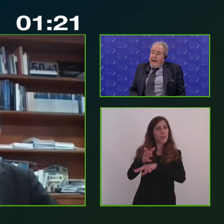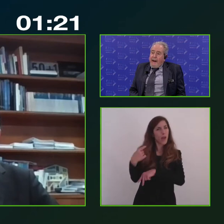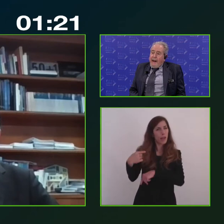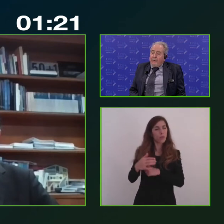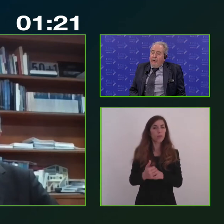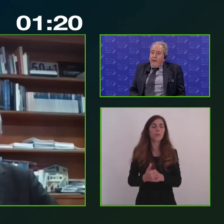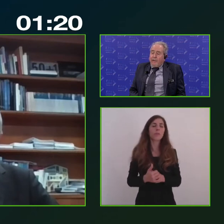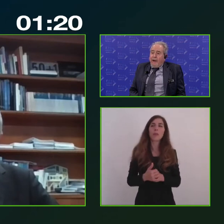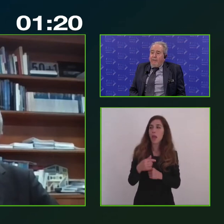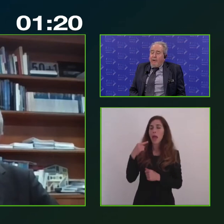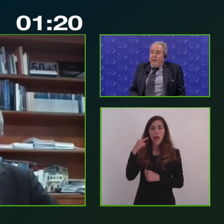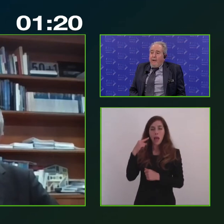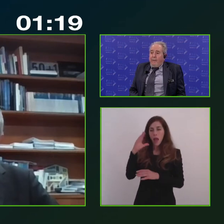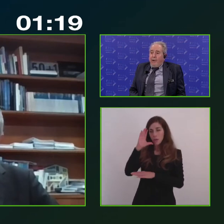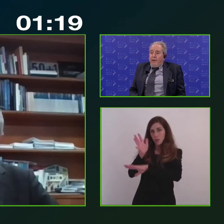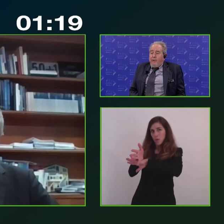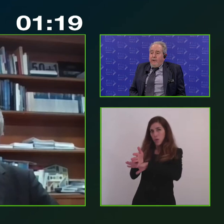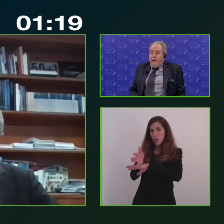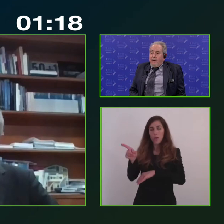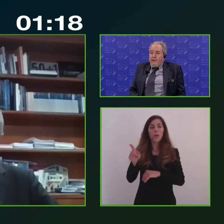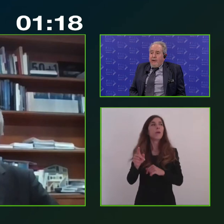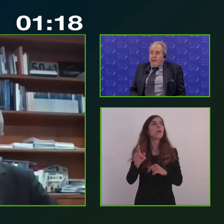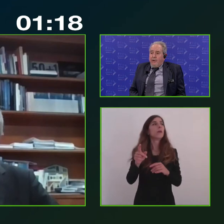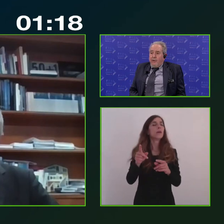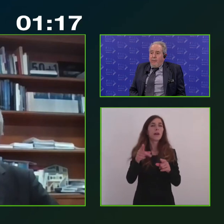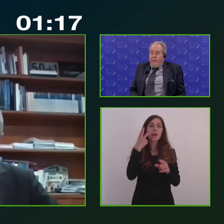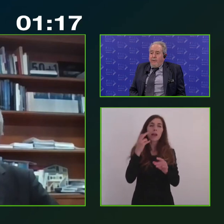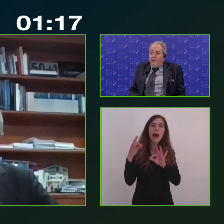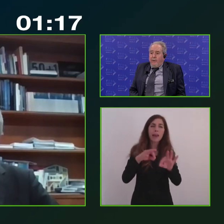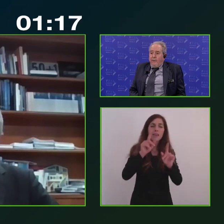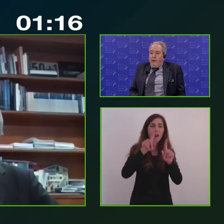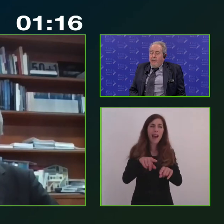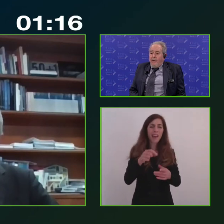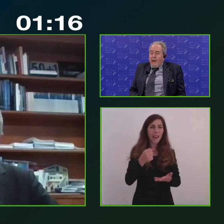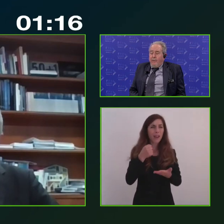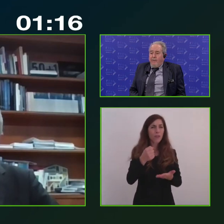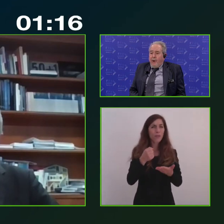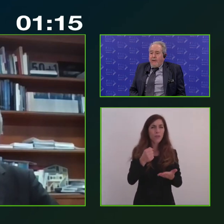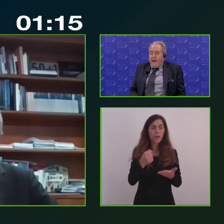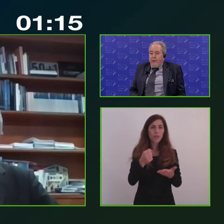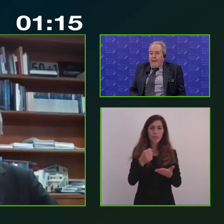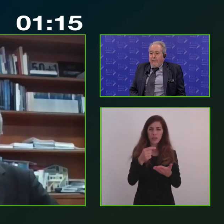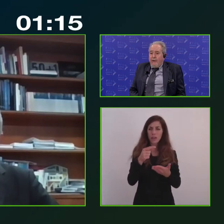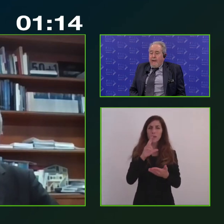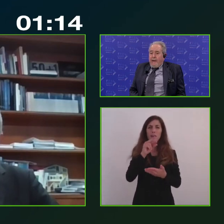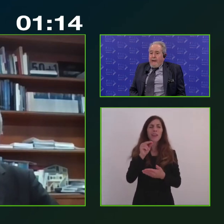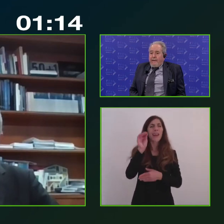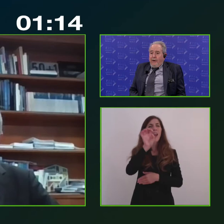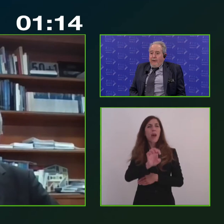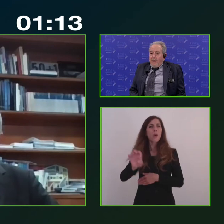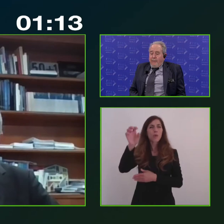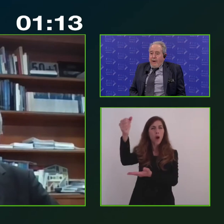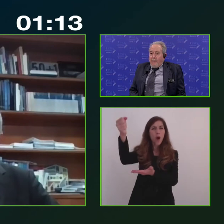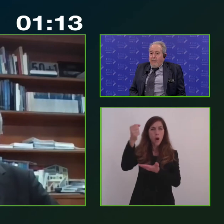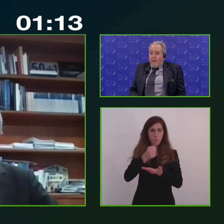Senti, accanto a questo arrivano poi quei fondi di Next Generation Europe, il Ministro Provenzano più volte ha ricordato che